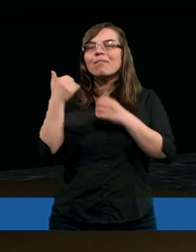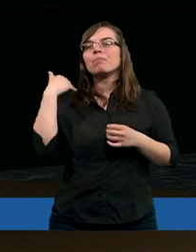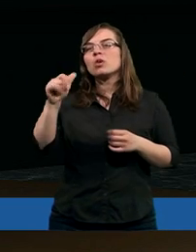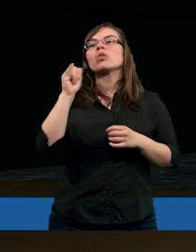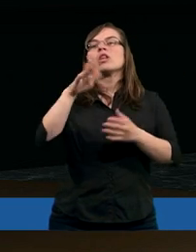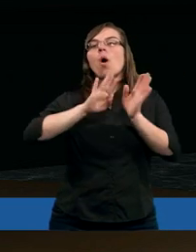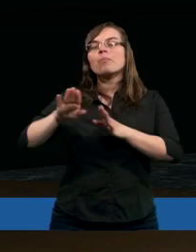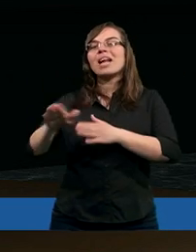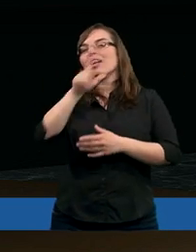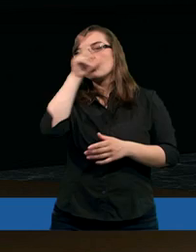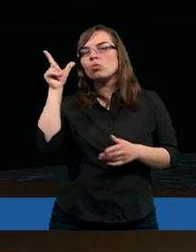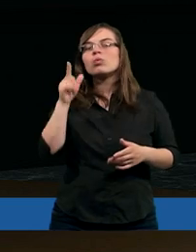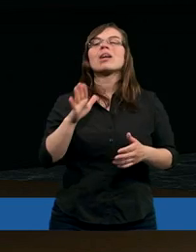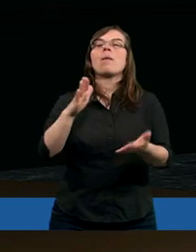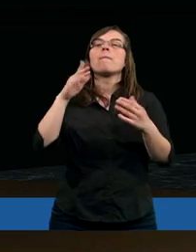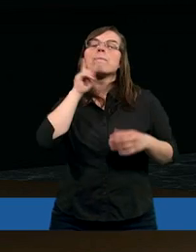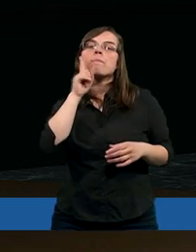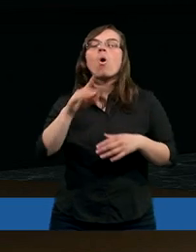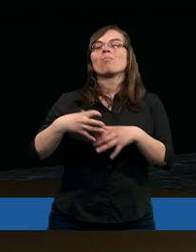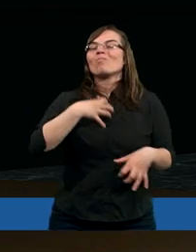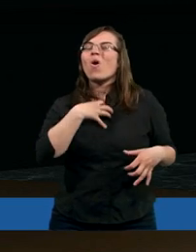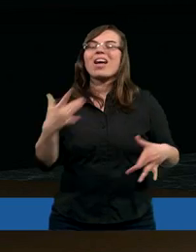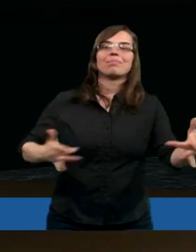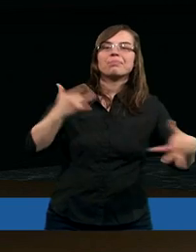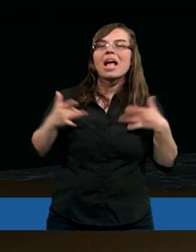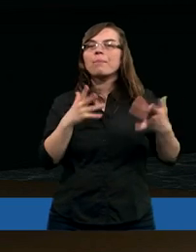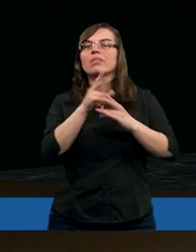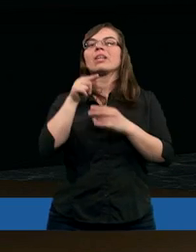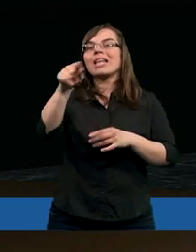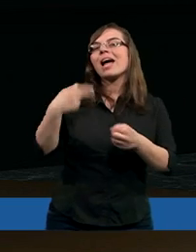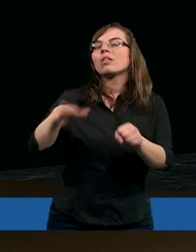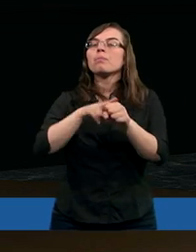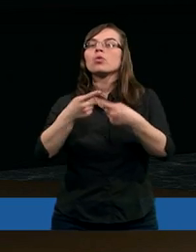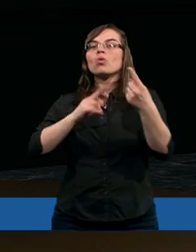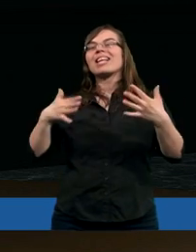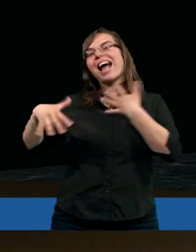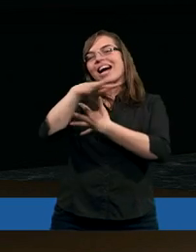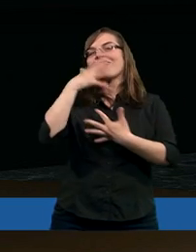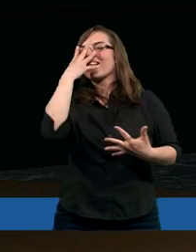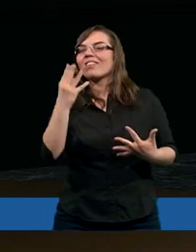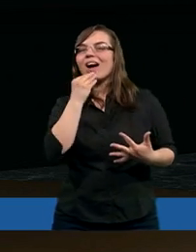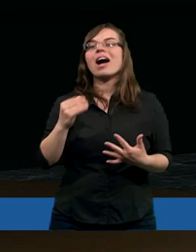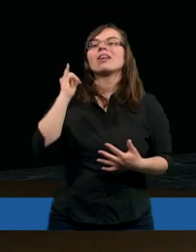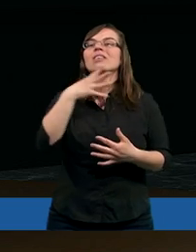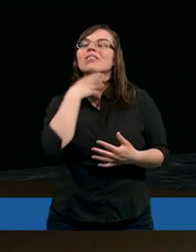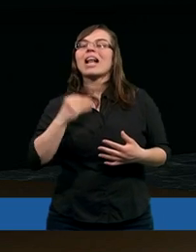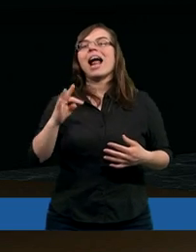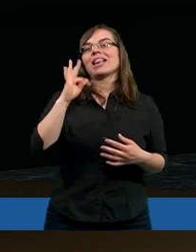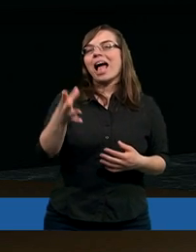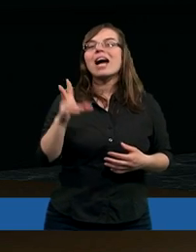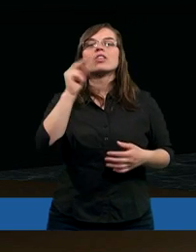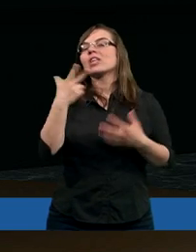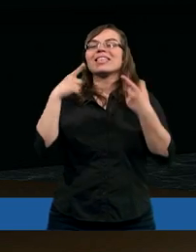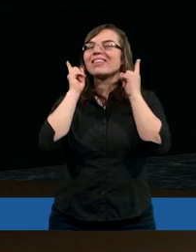był i opuszczony przez ludzi. Mąż boleści doświadczony w cierpieniu, jak ten, przed którym zakrywa się twarz. Zgardzony